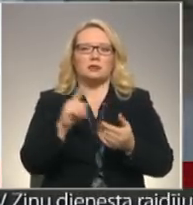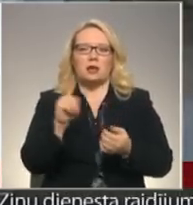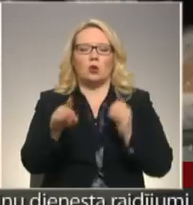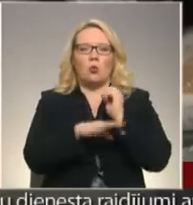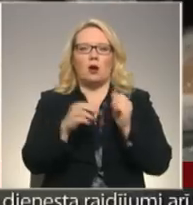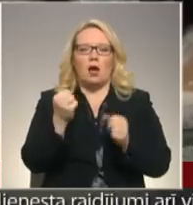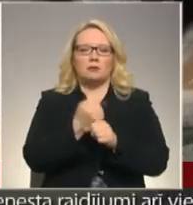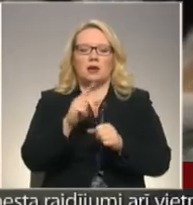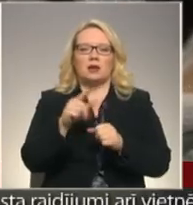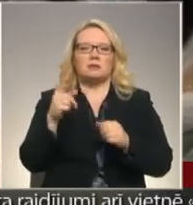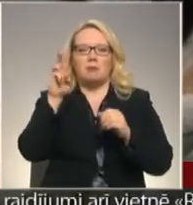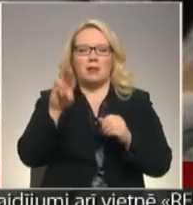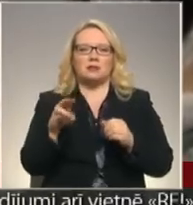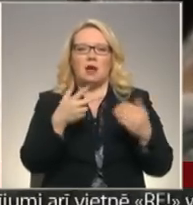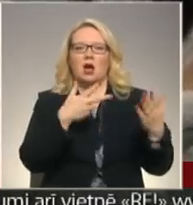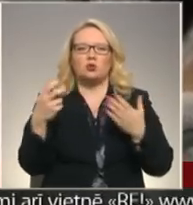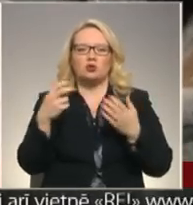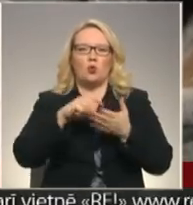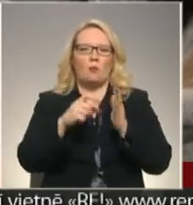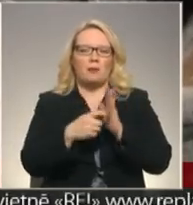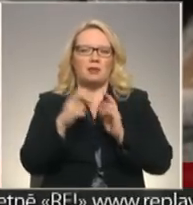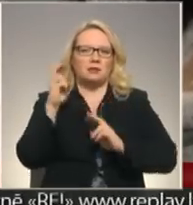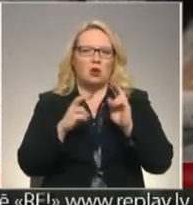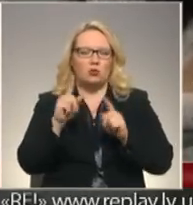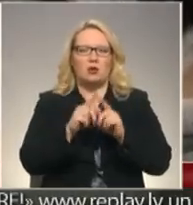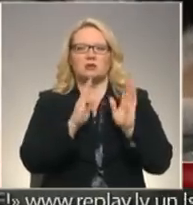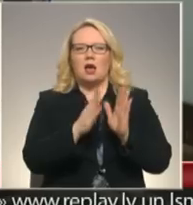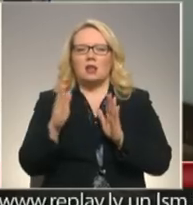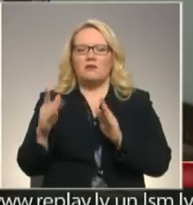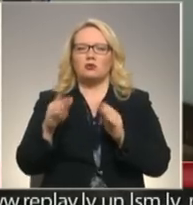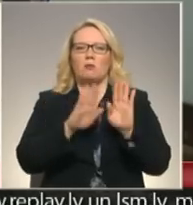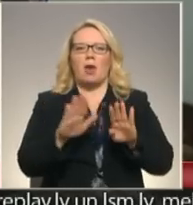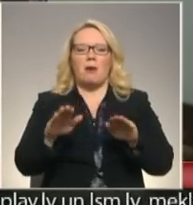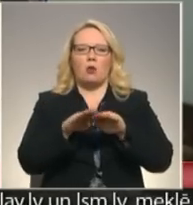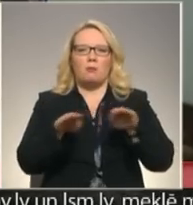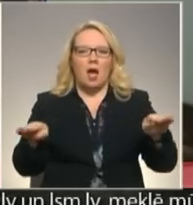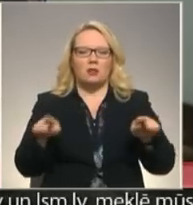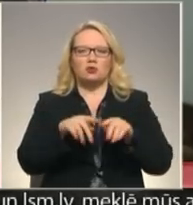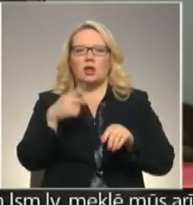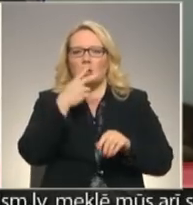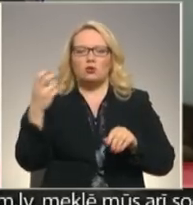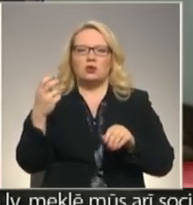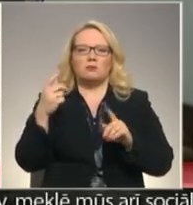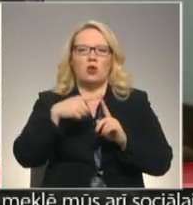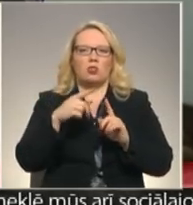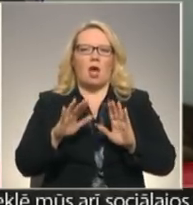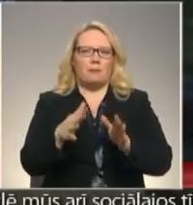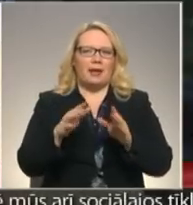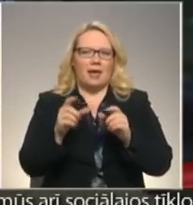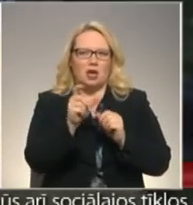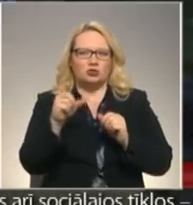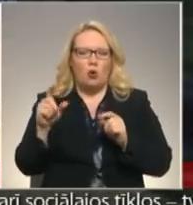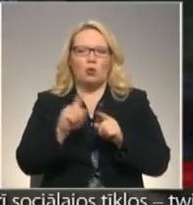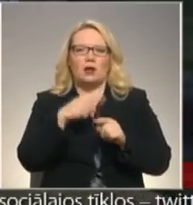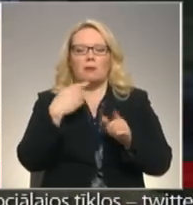saržoja tap 800 kubikmetriem gatavās produkcijas, logu brūzes, sagatavies un mēbeļu plātnes, kā arī ap 200 tonām brīkešu. Andris jau tagad apsur iespēju